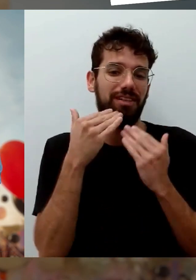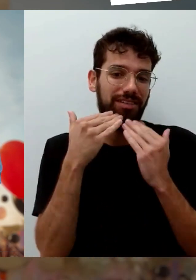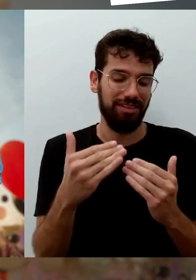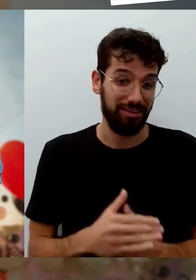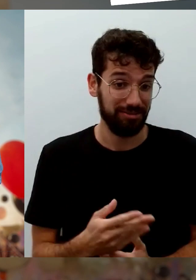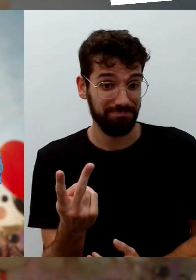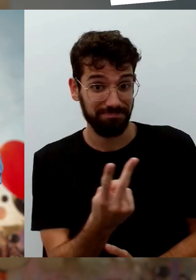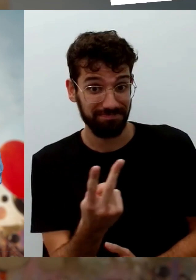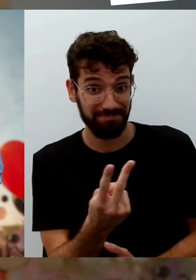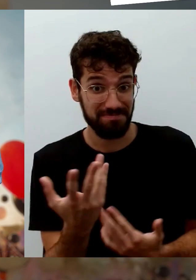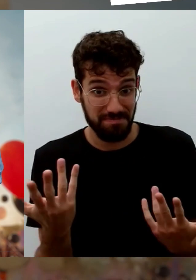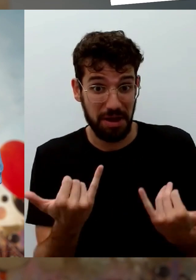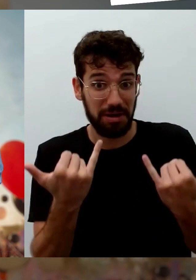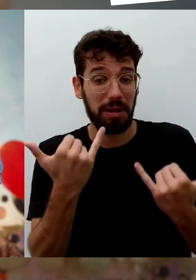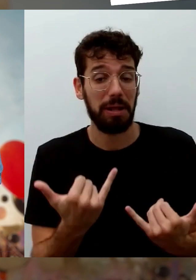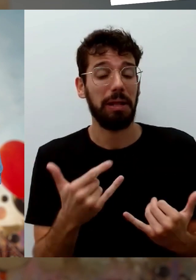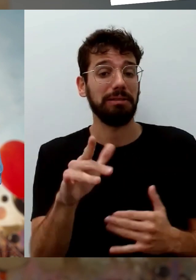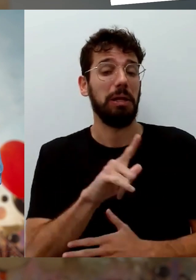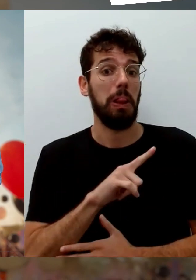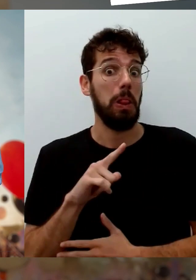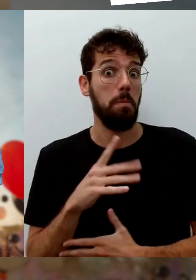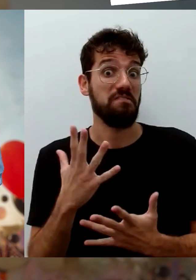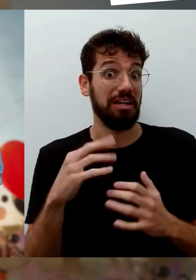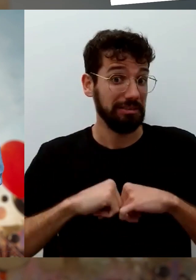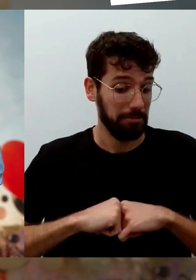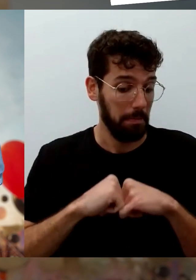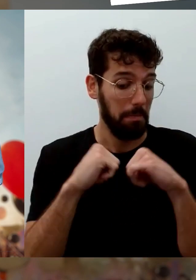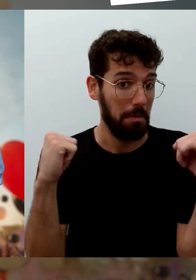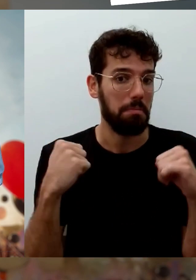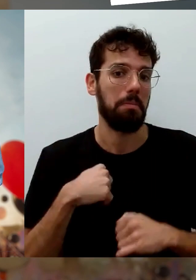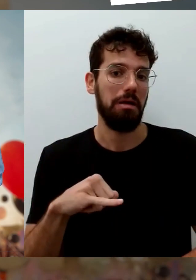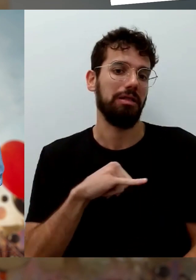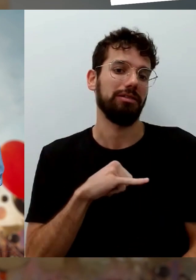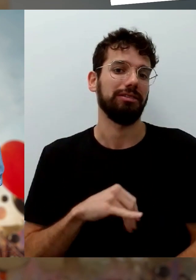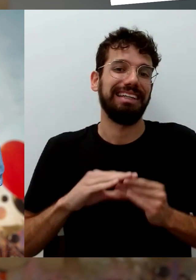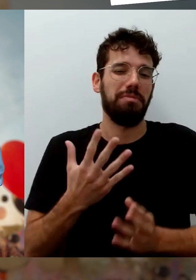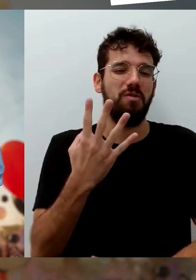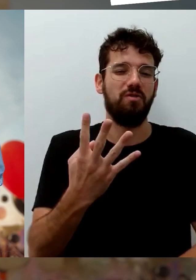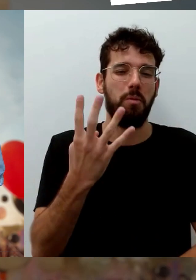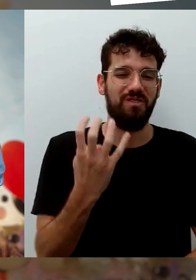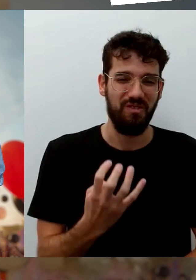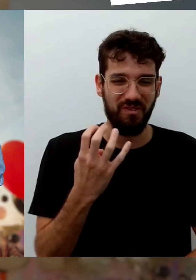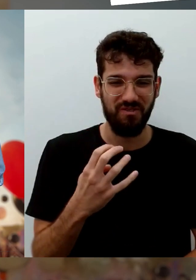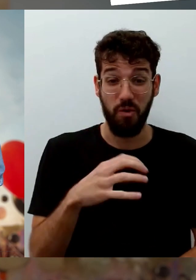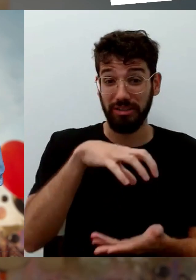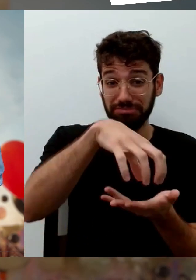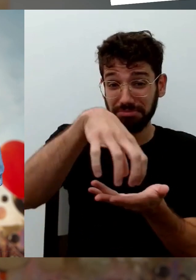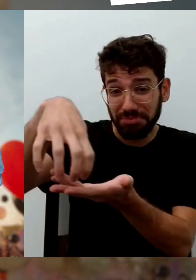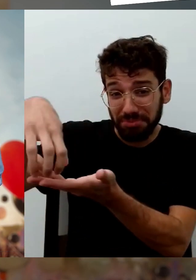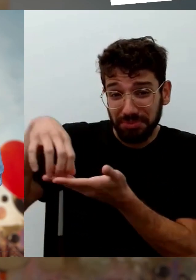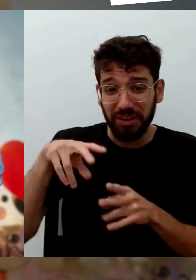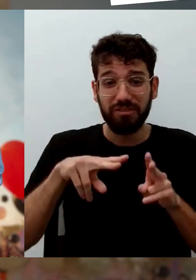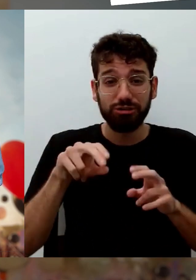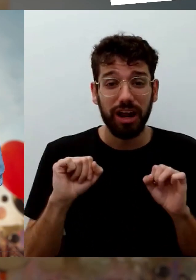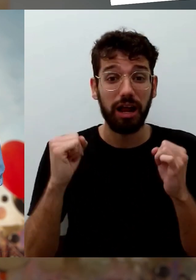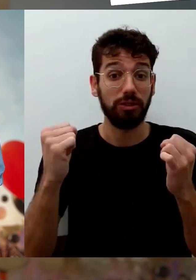Lindenau, dass Sie uns Einblicke gewährt haben. Wir drücken Ihnen die Daumen für die über 45 Aktionen, die heute in der Hansestadt Lübeck anstehen. Einen ganz tollen Tag und